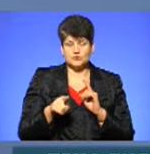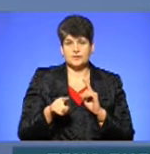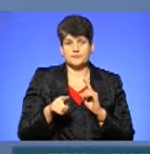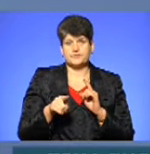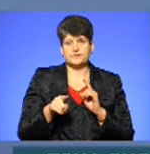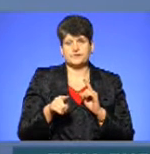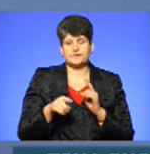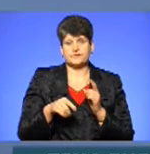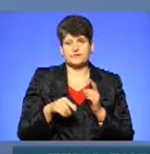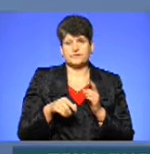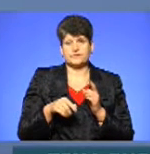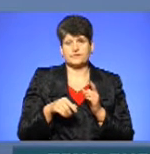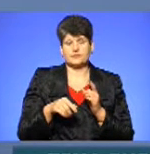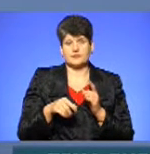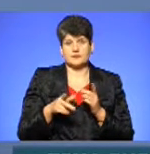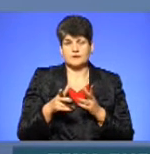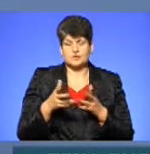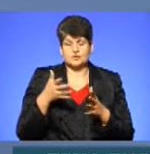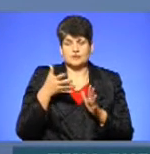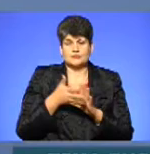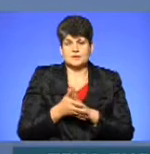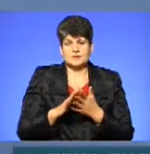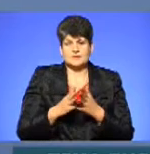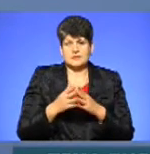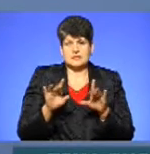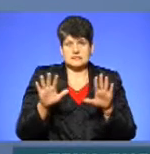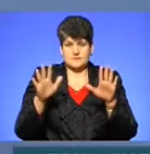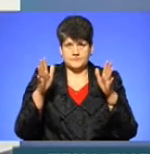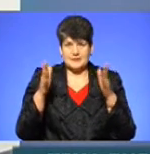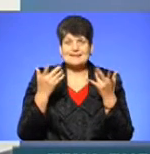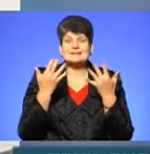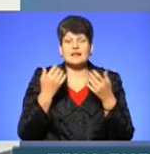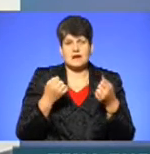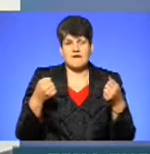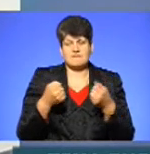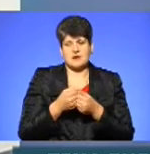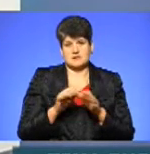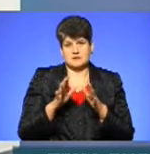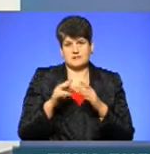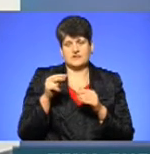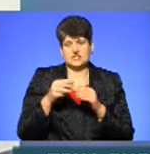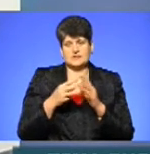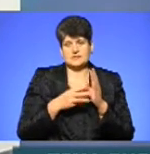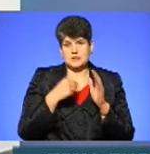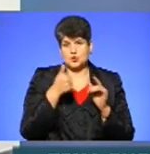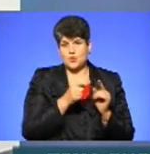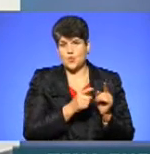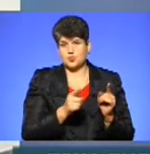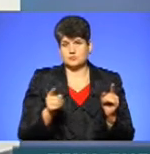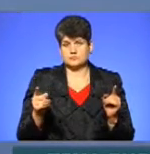з такими обставинами, які трапилися. Скільки аварій сталося з 2018 року?